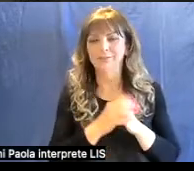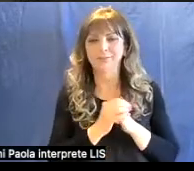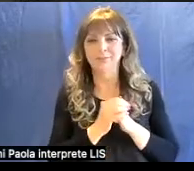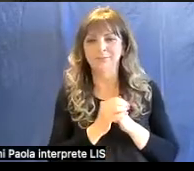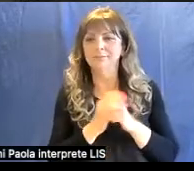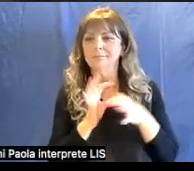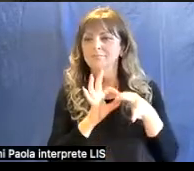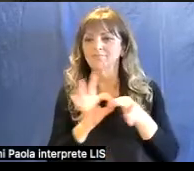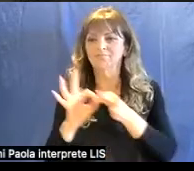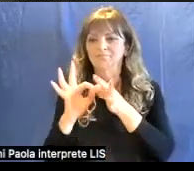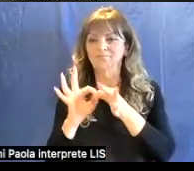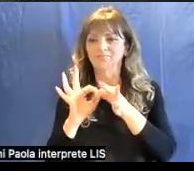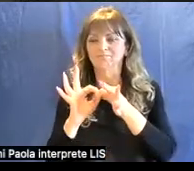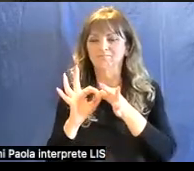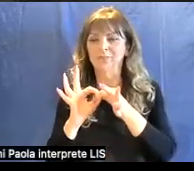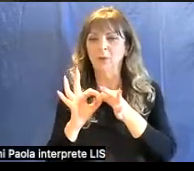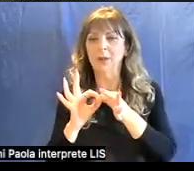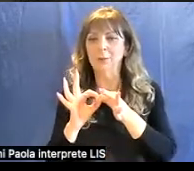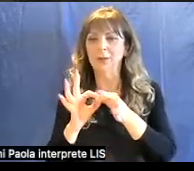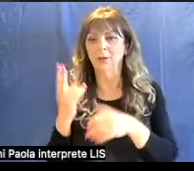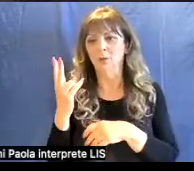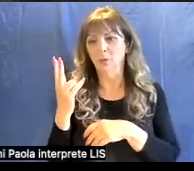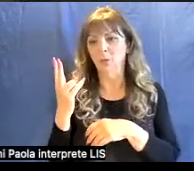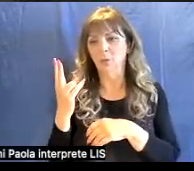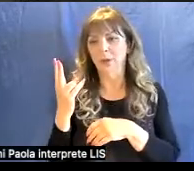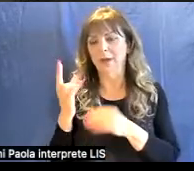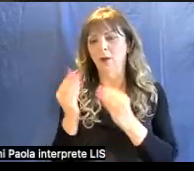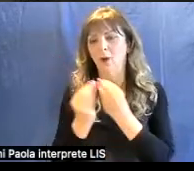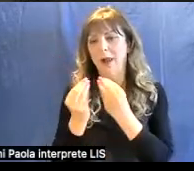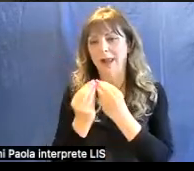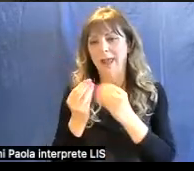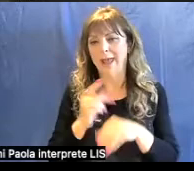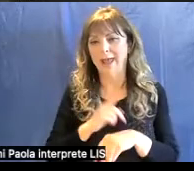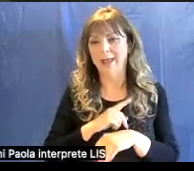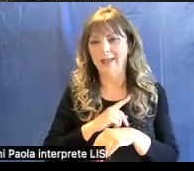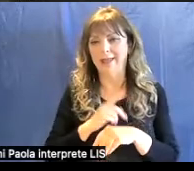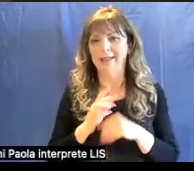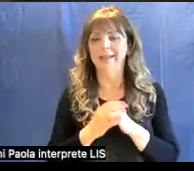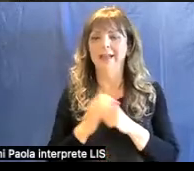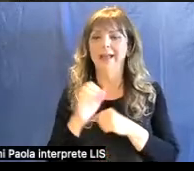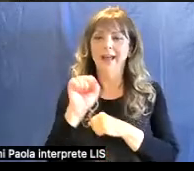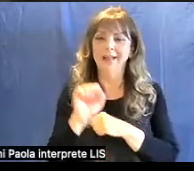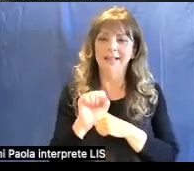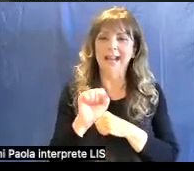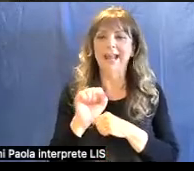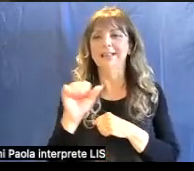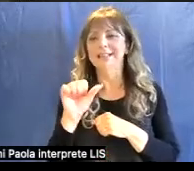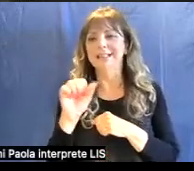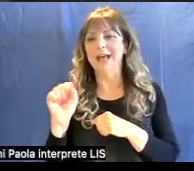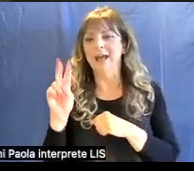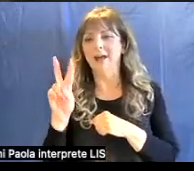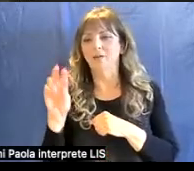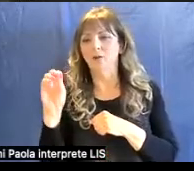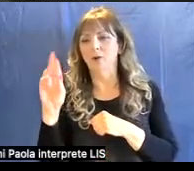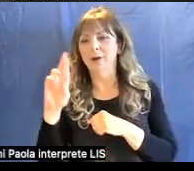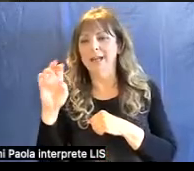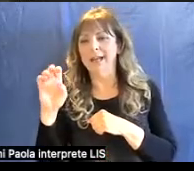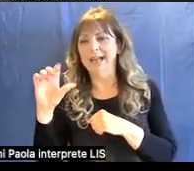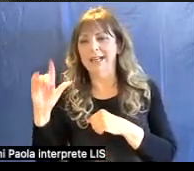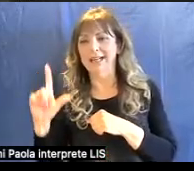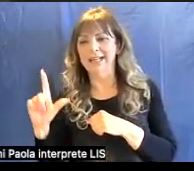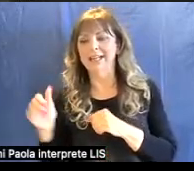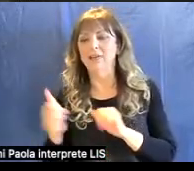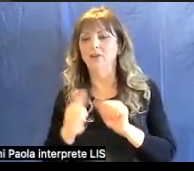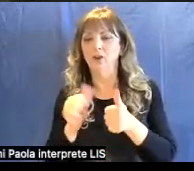collaborazione con due miei colleghi, Andrea Savorelli della sezione di geologia e